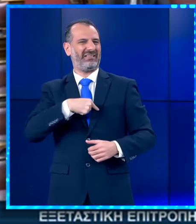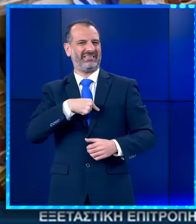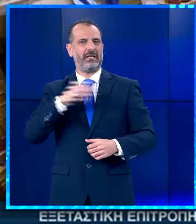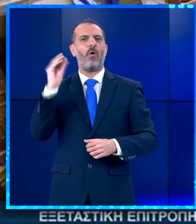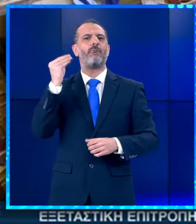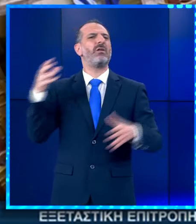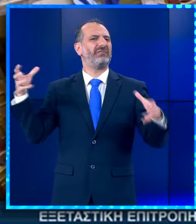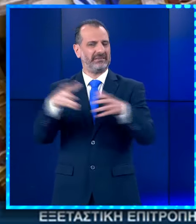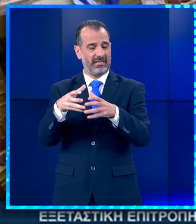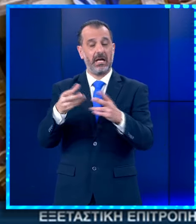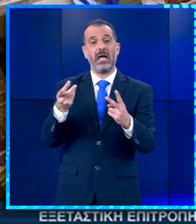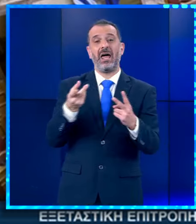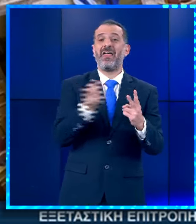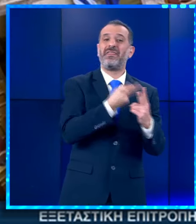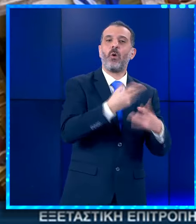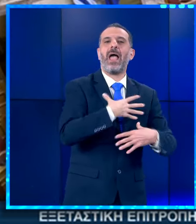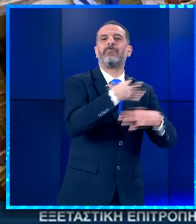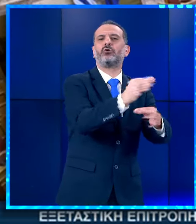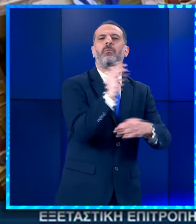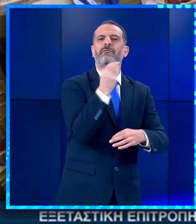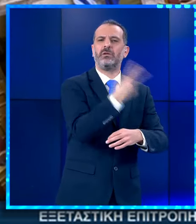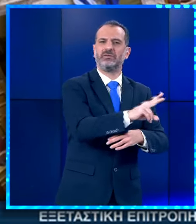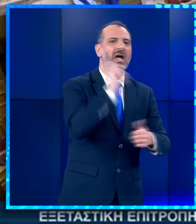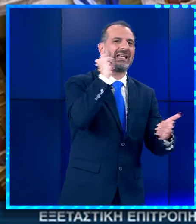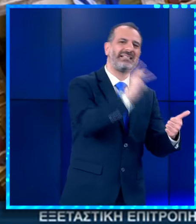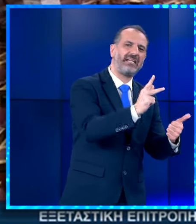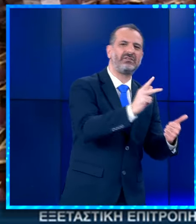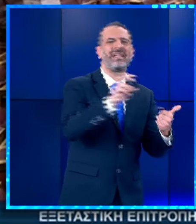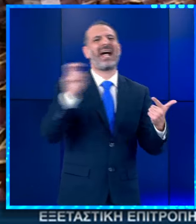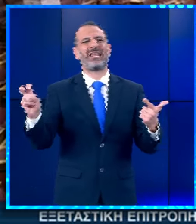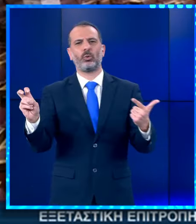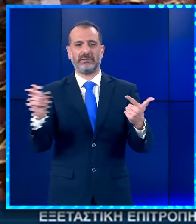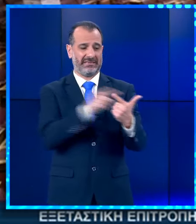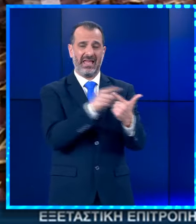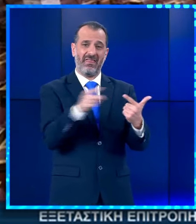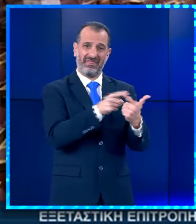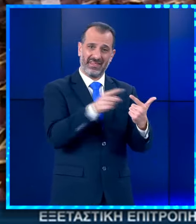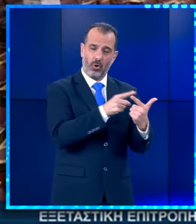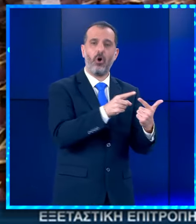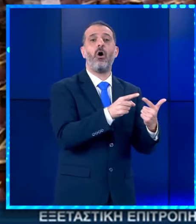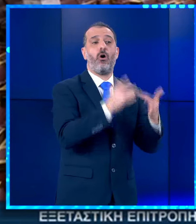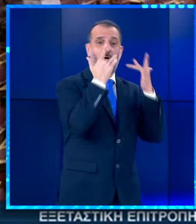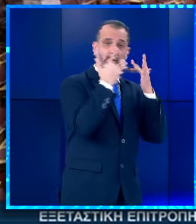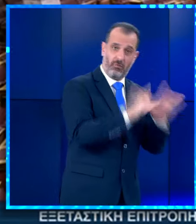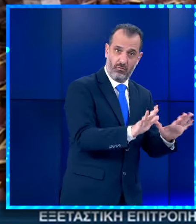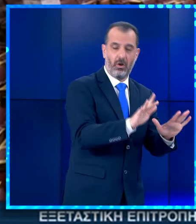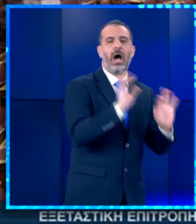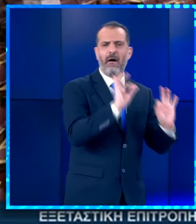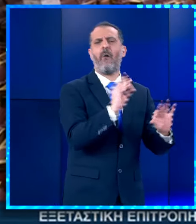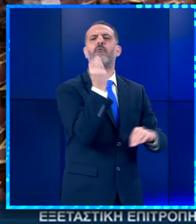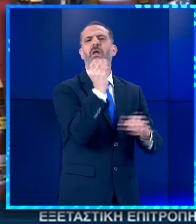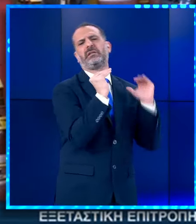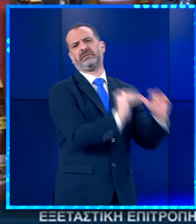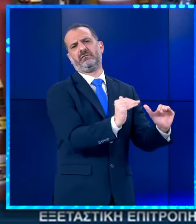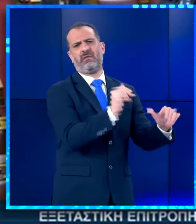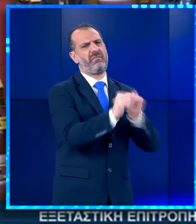και οι δύο κοινοβουλευτικοί εκπρόσωποι του κόμματος, Γιώργος Γαβρίλος και Γιάννη Σαρακκώτης, οι οποίοι όμως οι δύο τελευταίοι παραμένουν βουλευτές. Τώρα